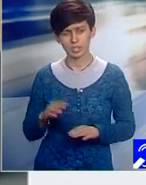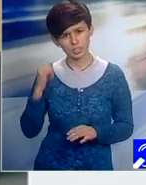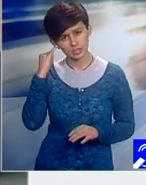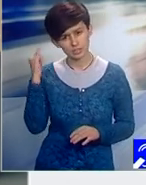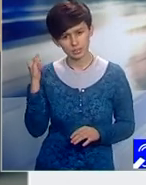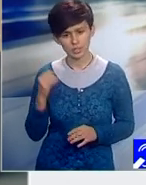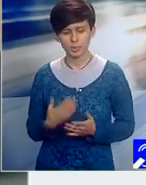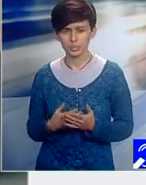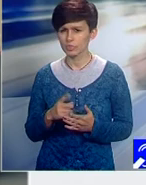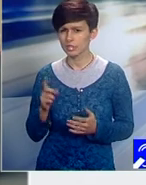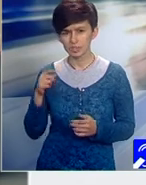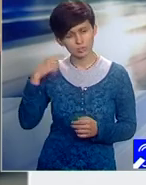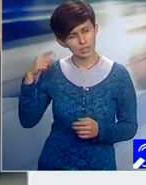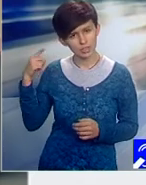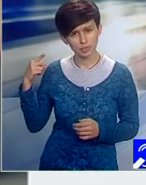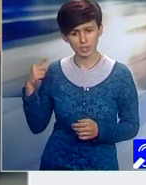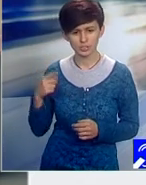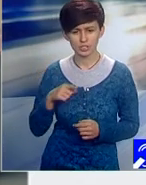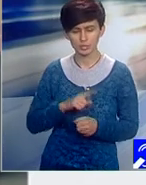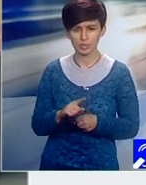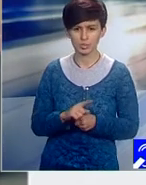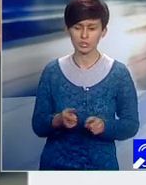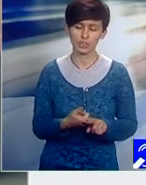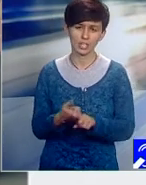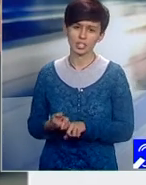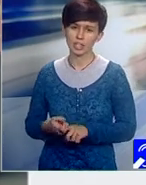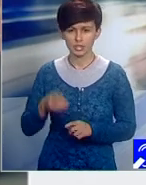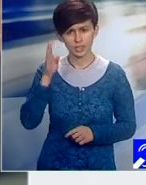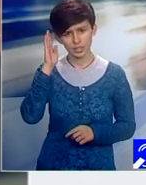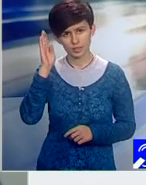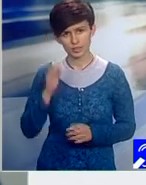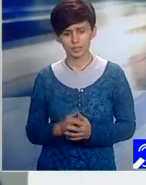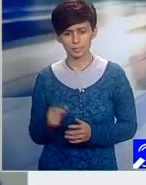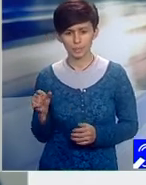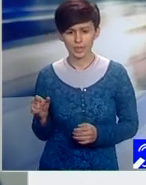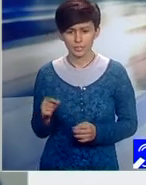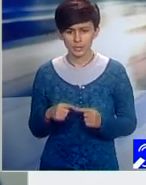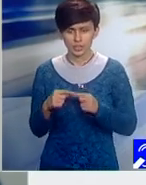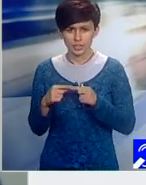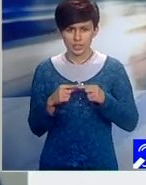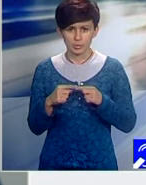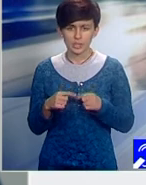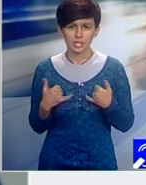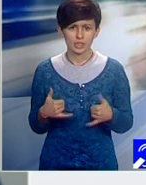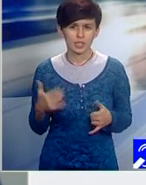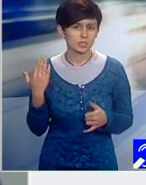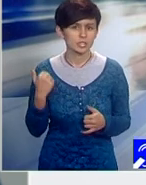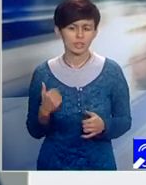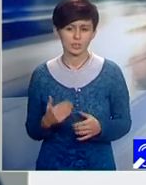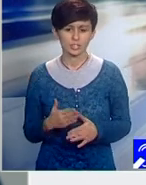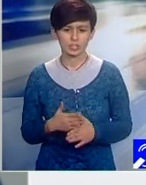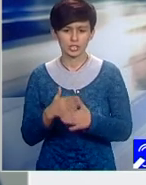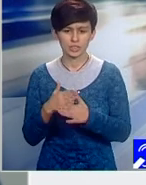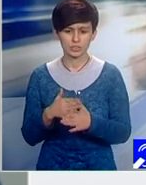în ceea ce privește acest viitor. Pe tema dezbaterii de astăzi era și contribuția României la